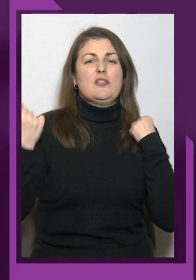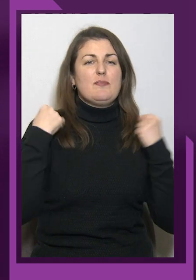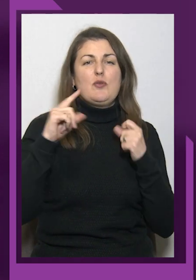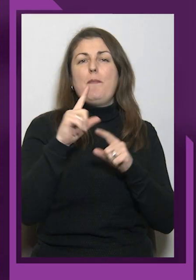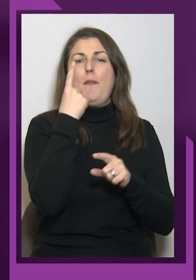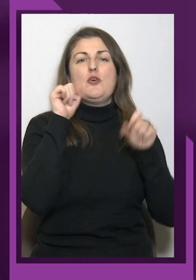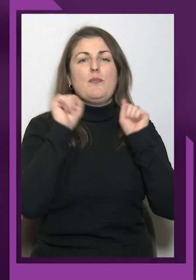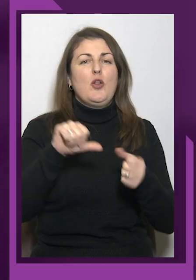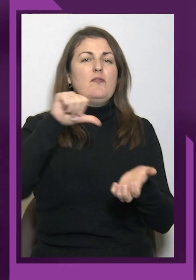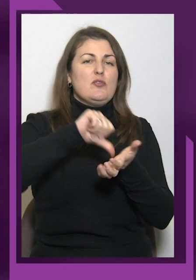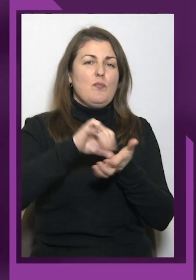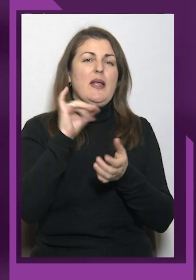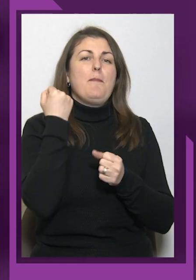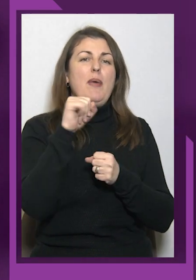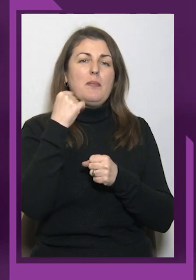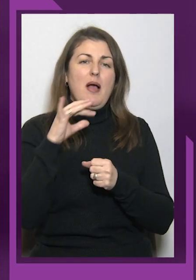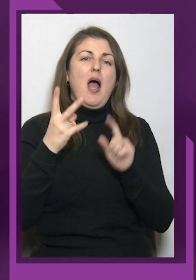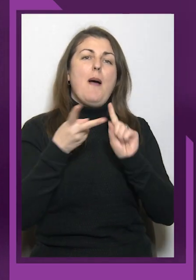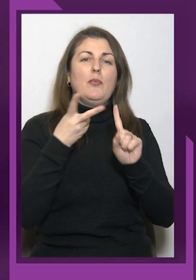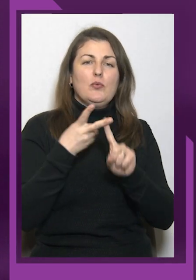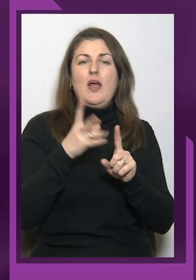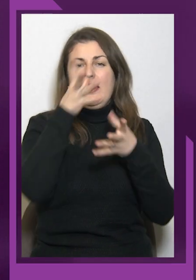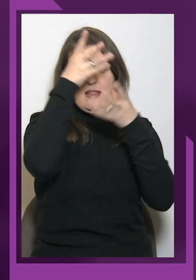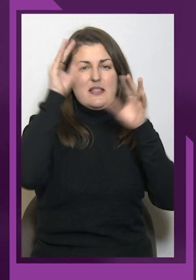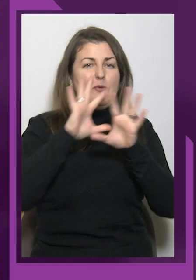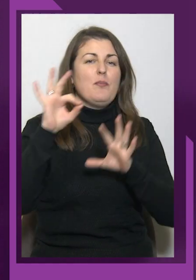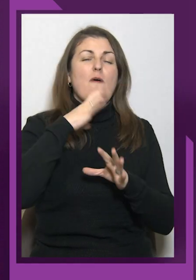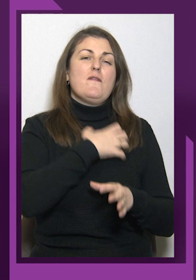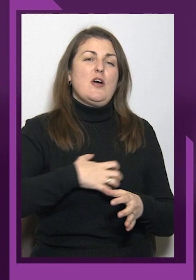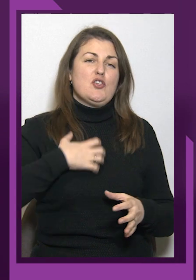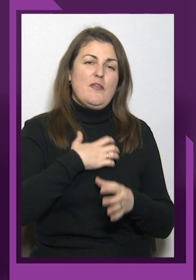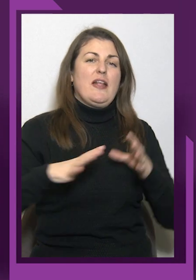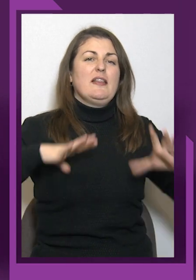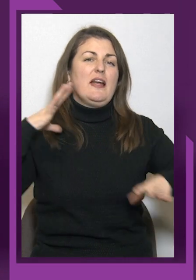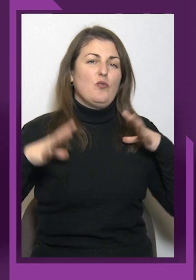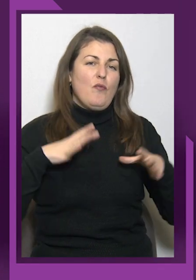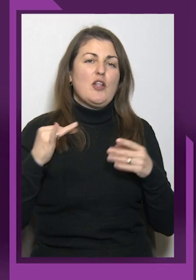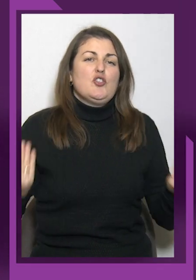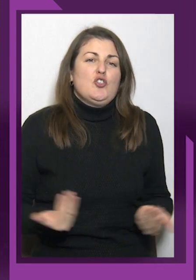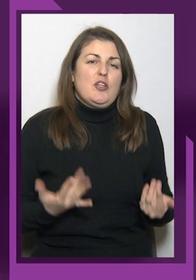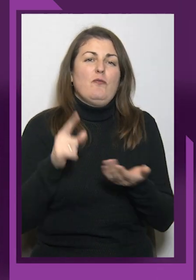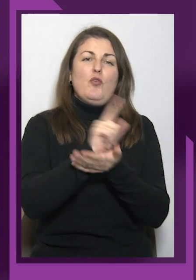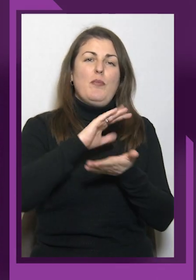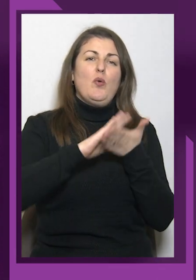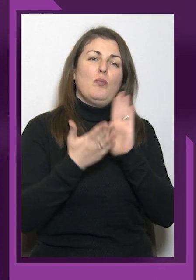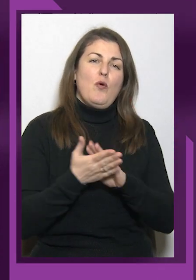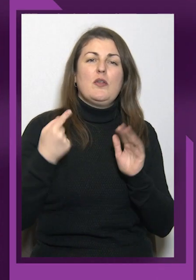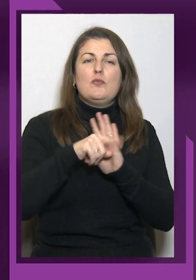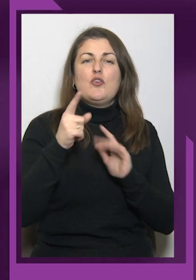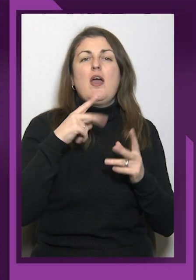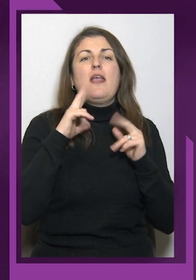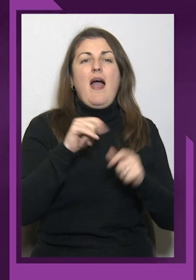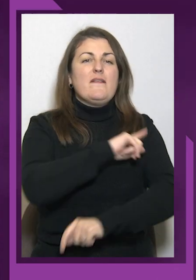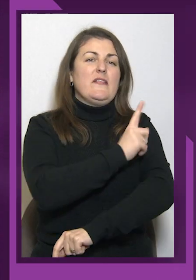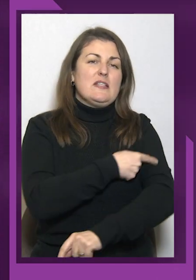по-перше, могли виступати і перемагати. Але, по-друге, не забуваємо про важливість тренуватися, жити в нормальних умовах, тому що як